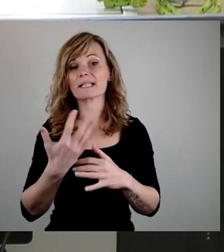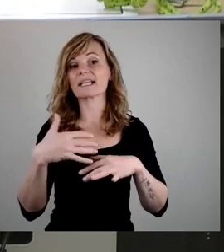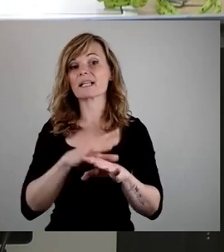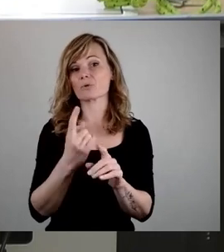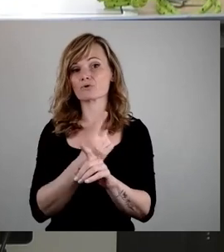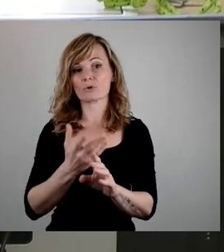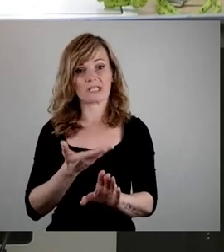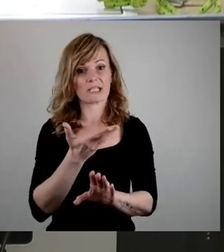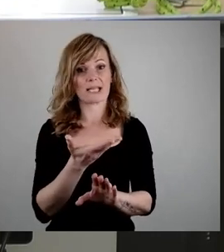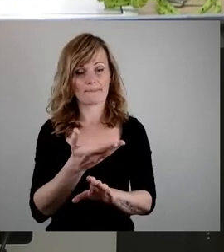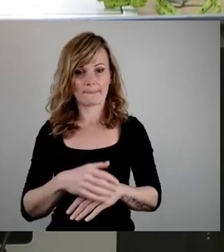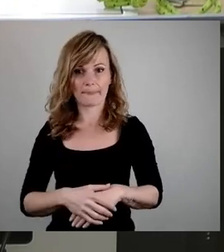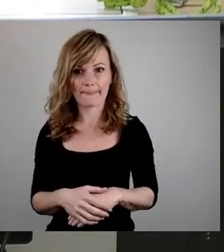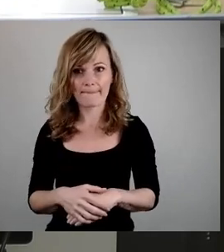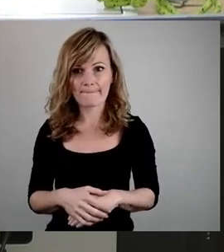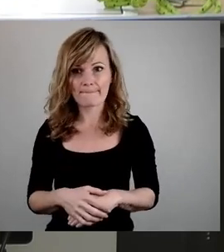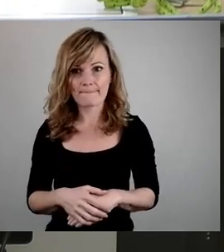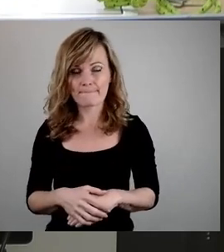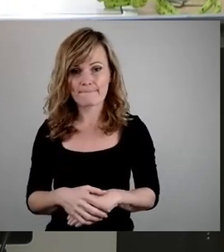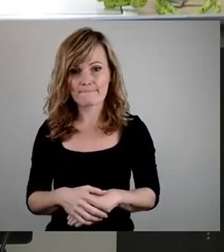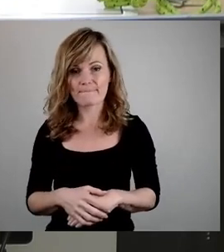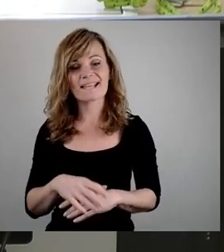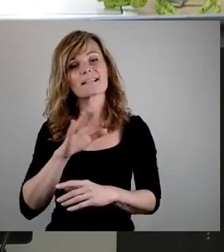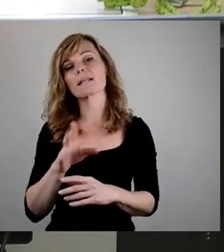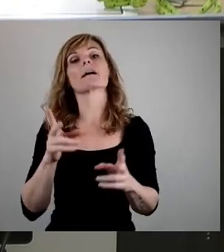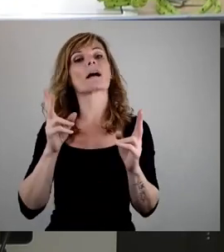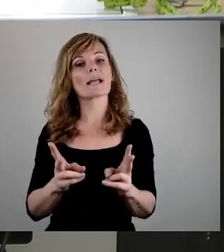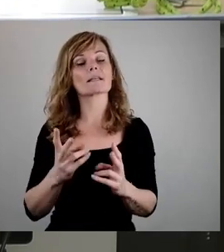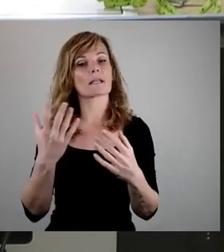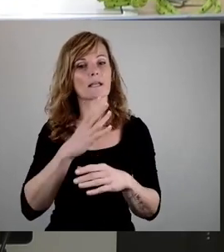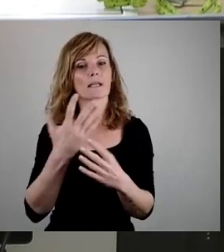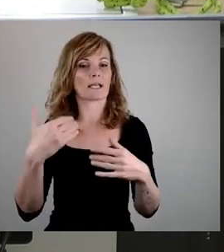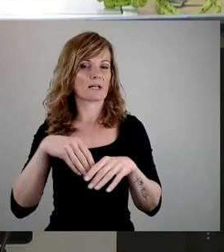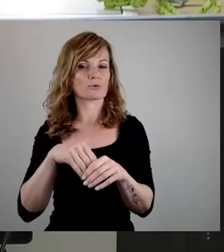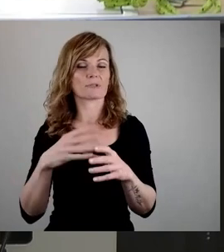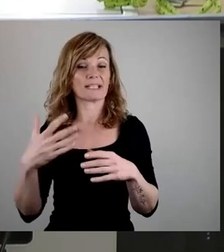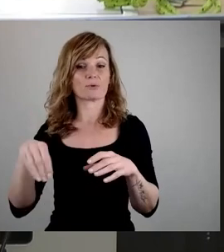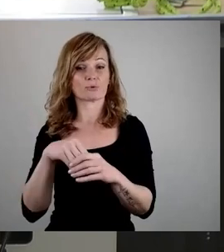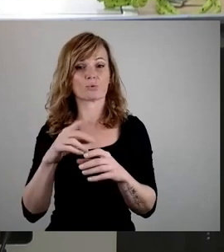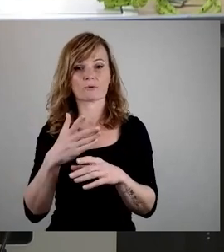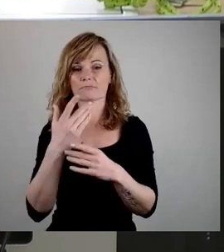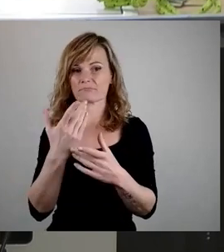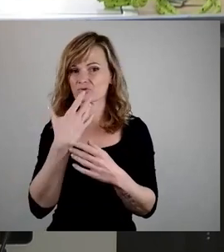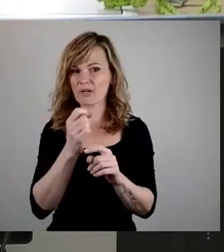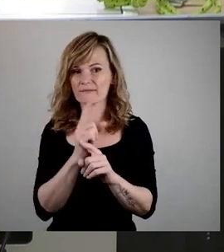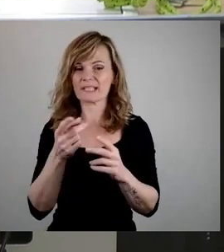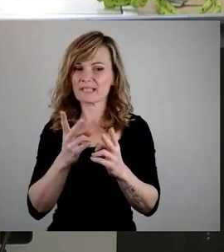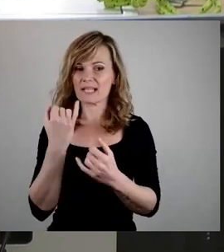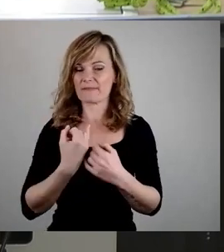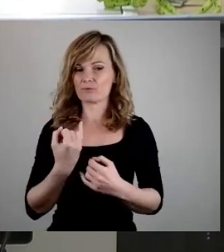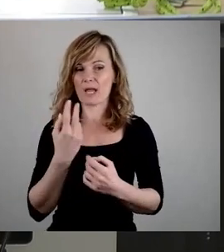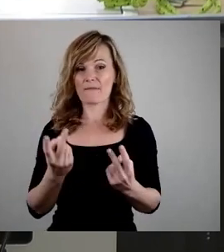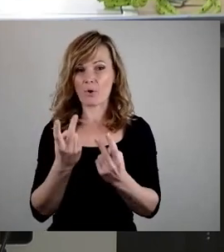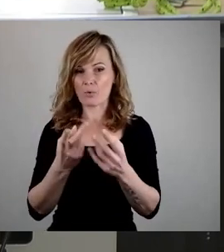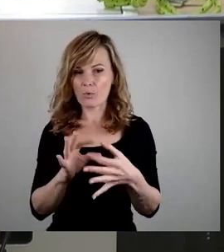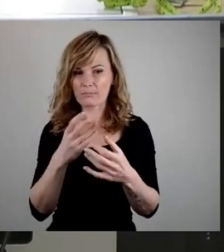Aus dem vielgerühmten Recht der Kinder auf Inklusion wird dann leider allzu oft eine Nichtgewährung von individueller Förderung. Dies ist dann